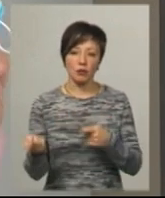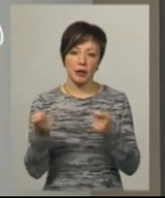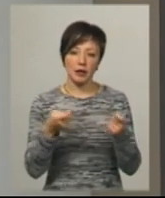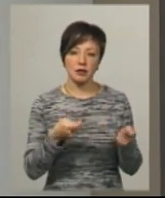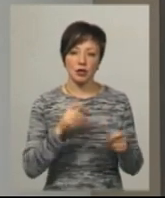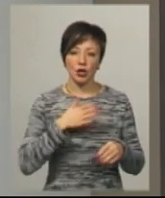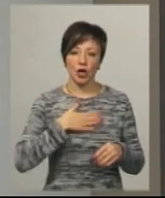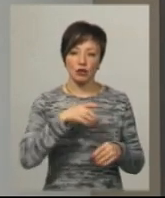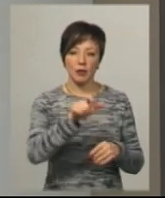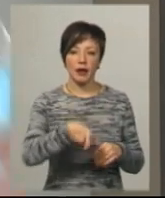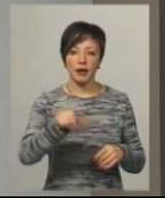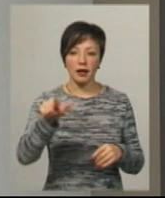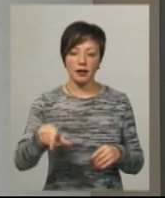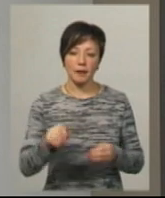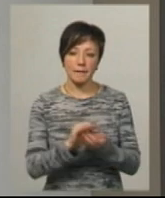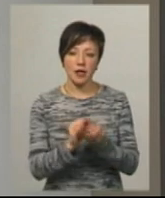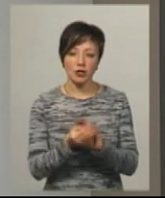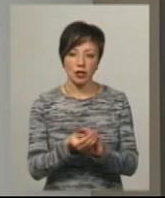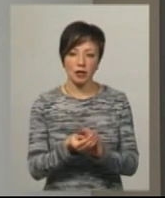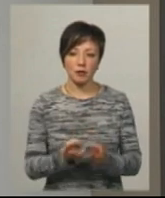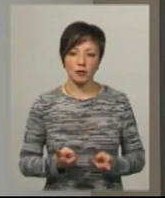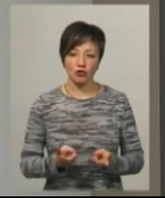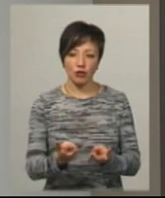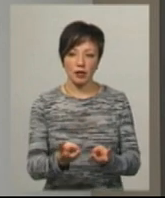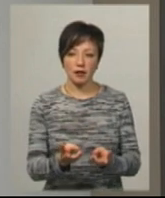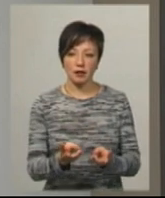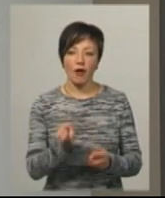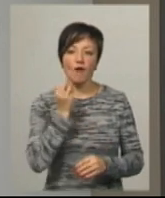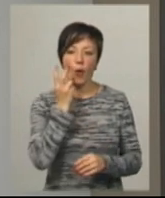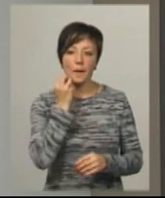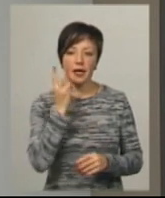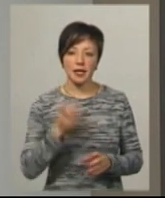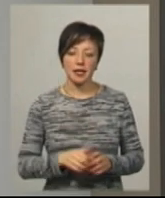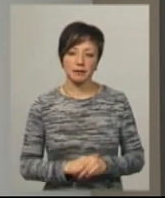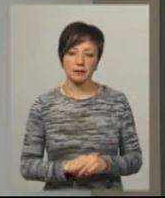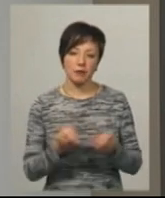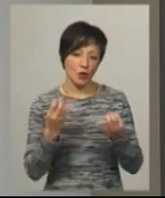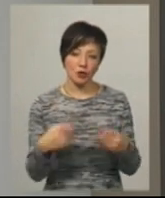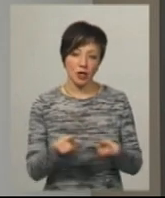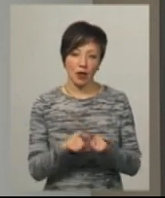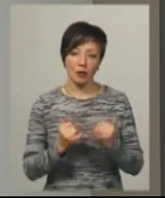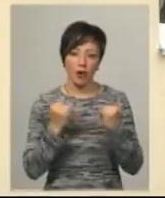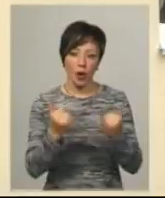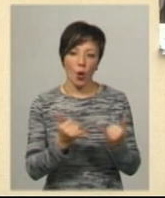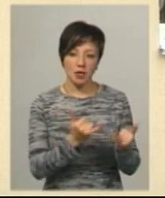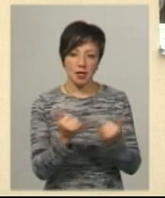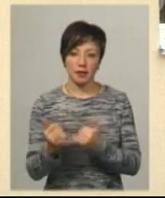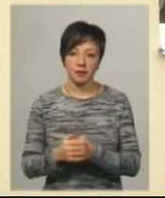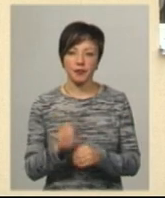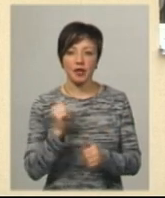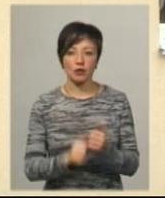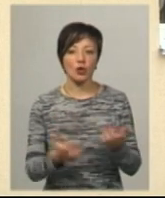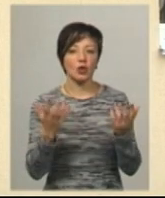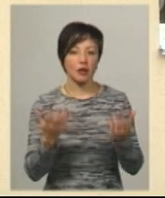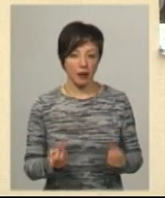нашим клієнтам пирожки печені в обід. Просто так, пригостити їх. Щодня,